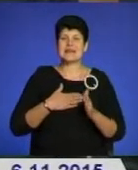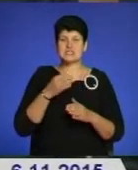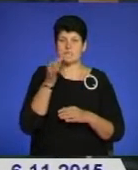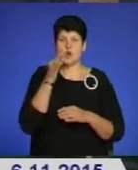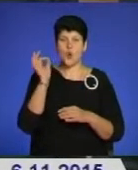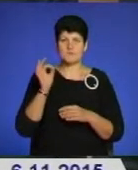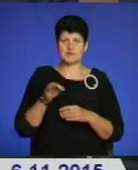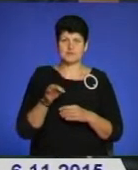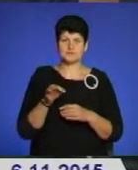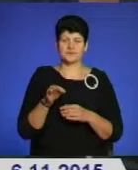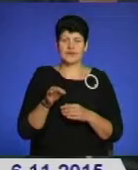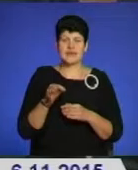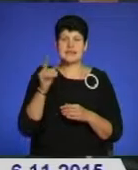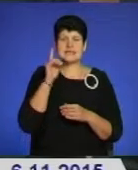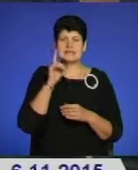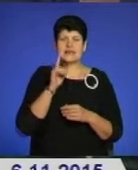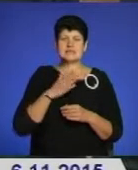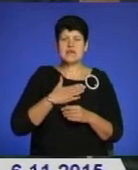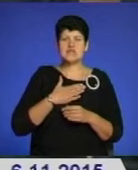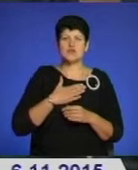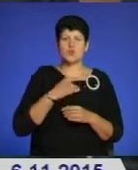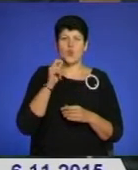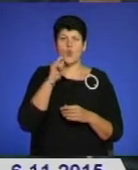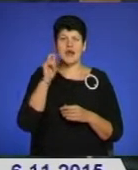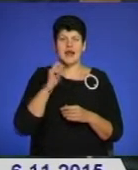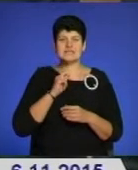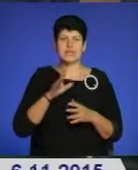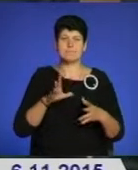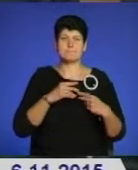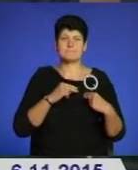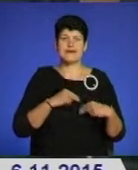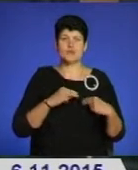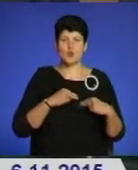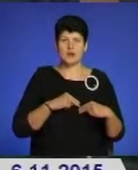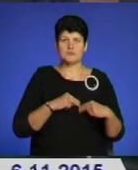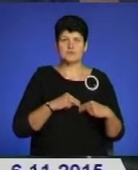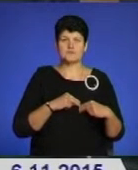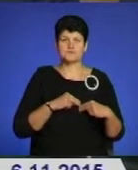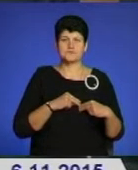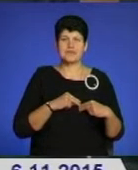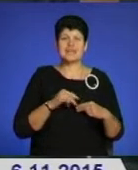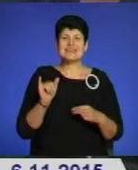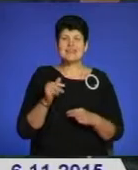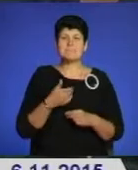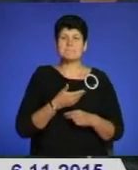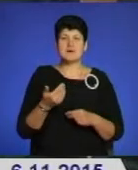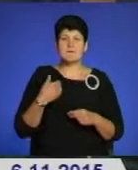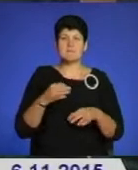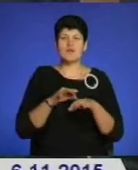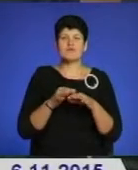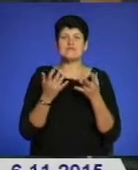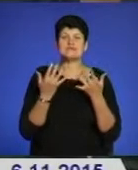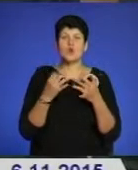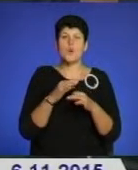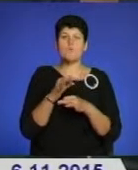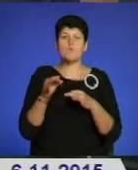в Ізраїлі з нашими українськими партнерами. і ми проводимо нескільки проєктов.